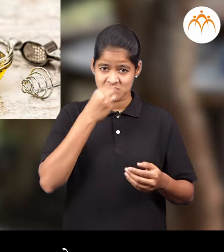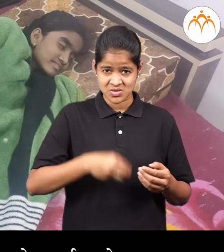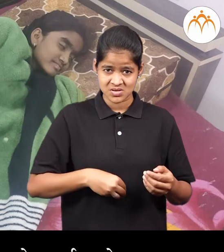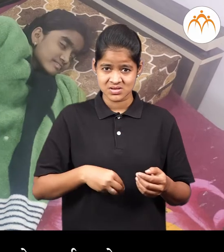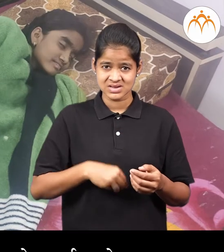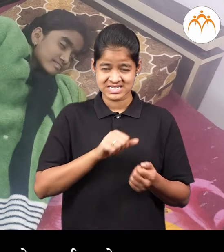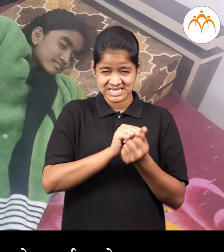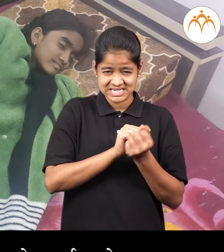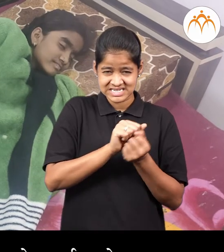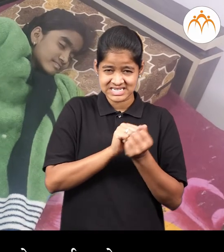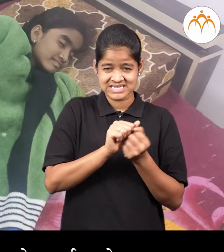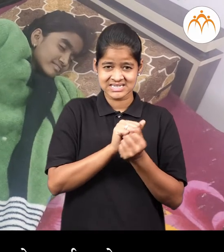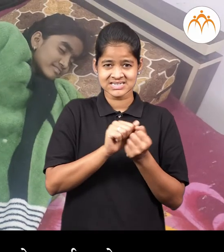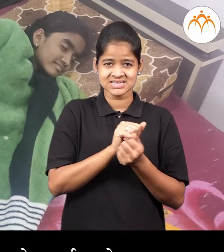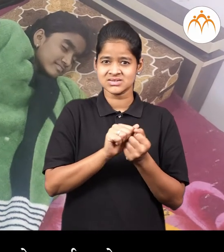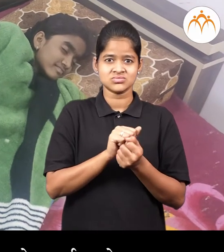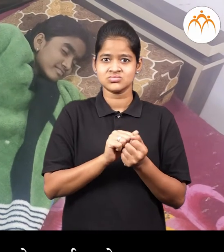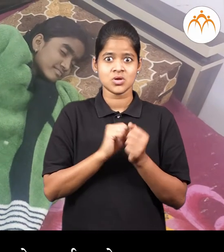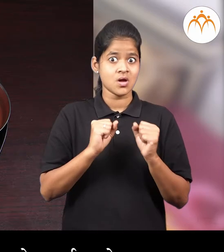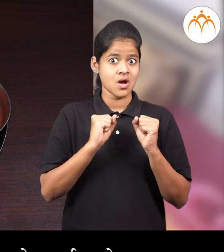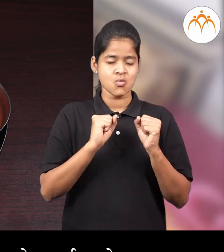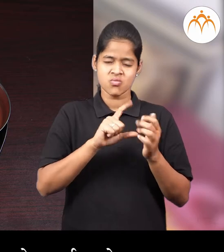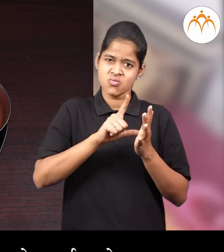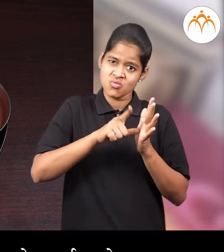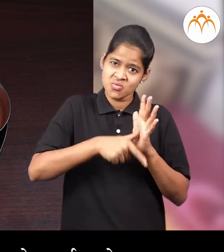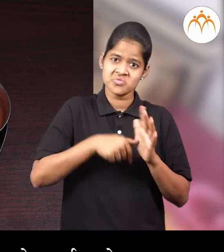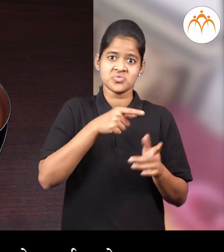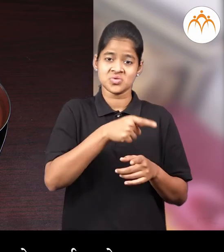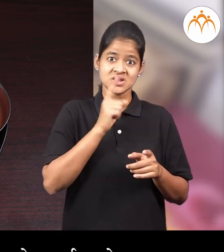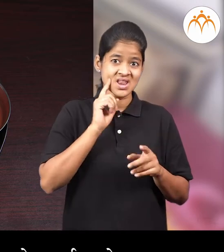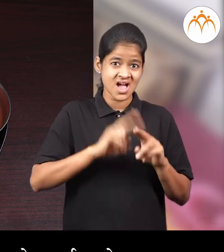आजार पनात पचायला सोपे आशे पदार्थ खावेत